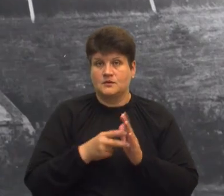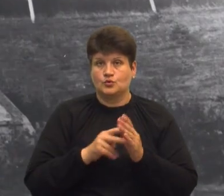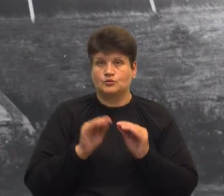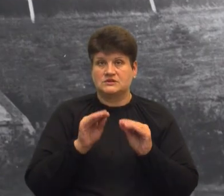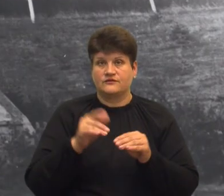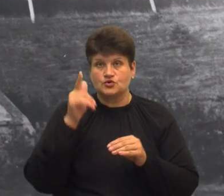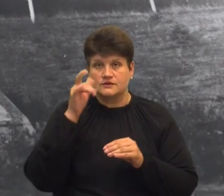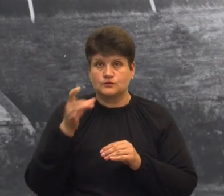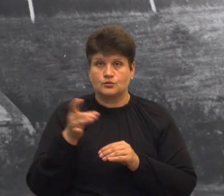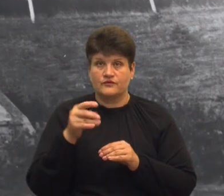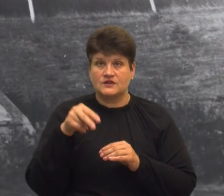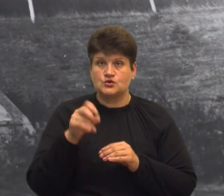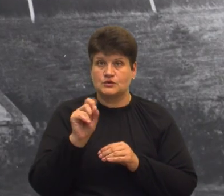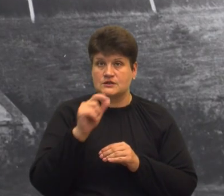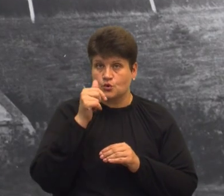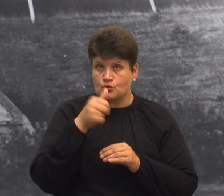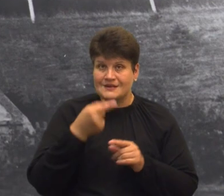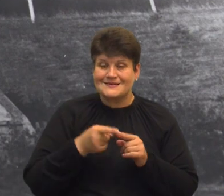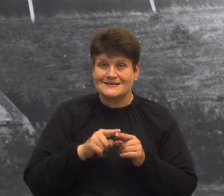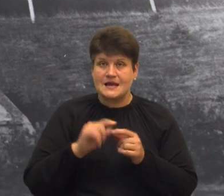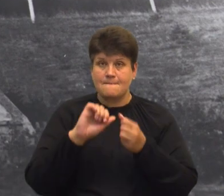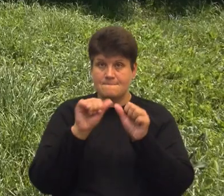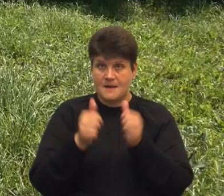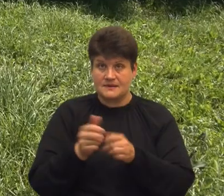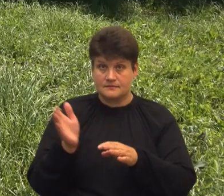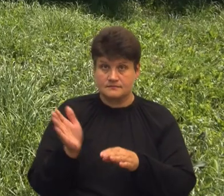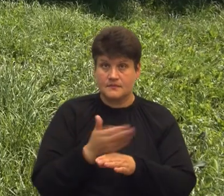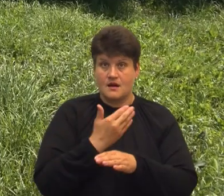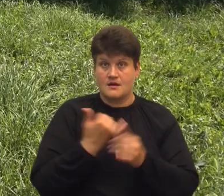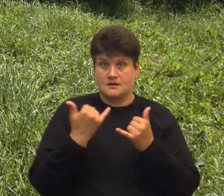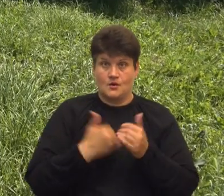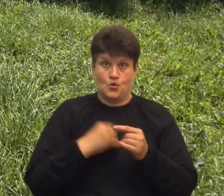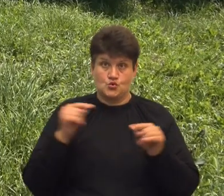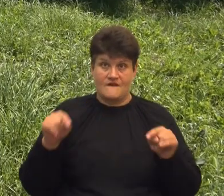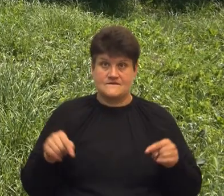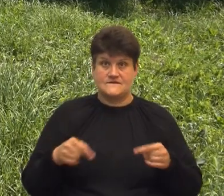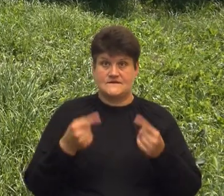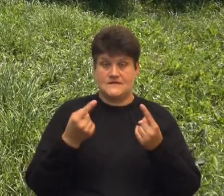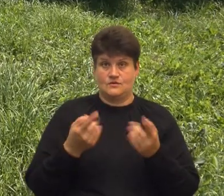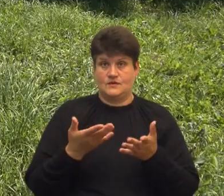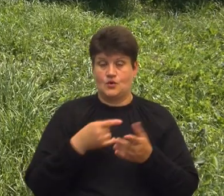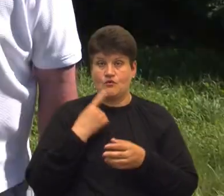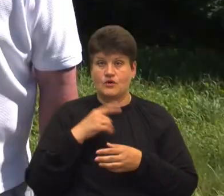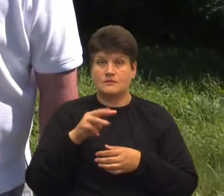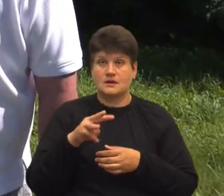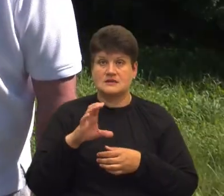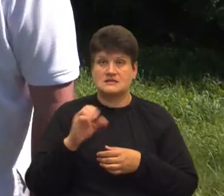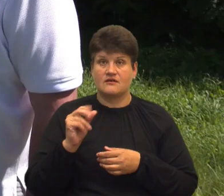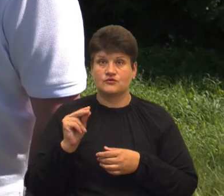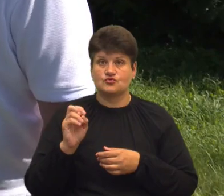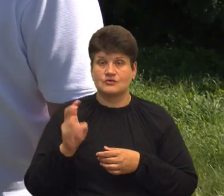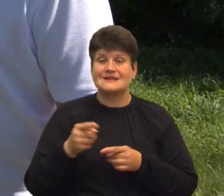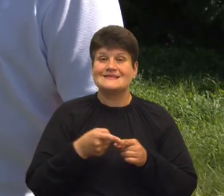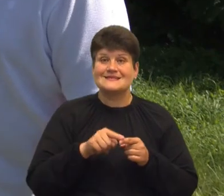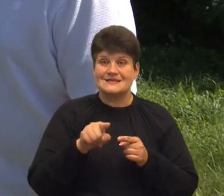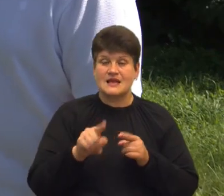2011 році цей пам'ятник знесли, а зараз хочуть відновити, розповідає колишній селищний голова Михайло Савчук Цей пам'ятник був